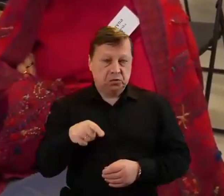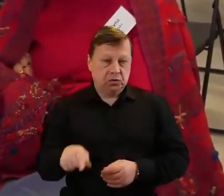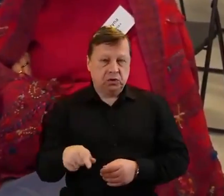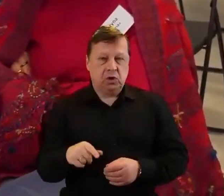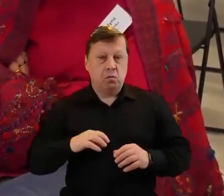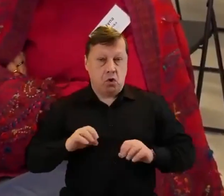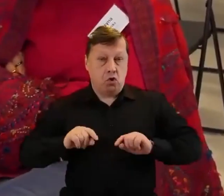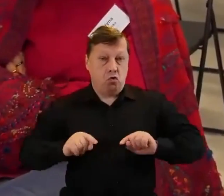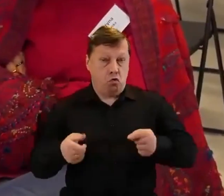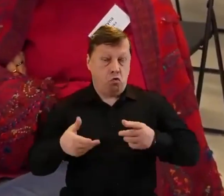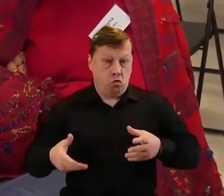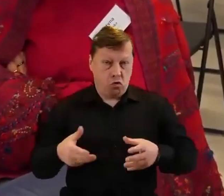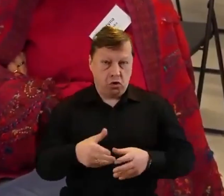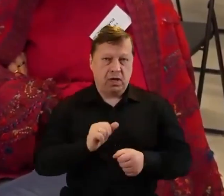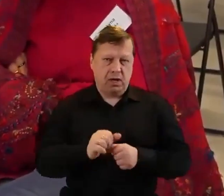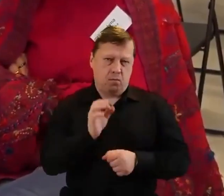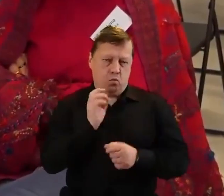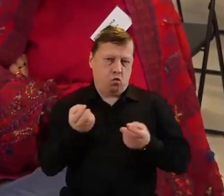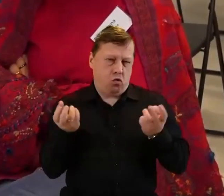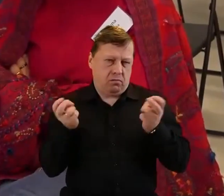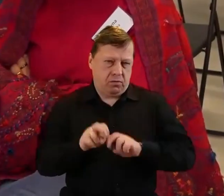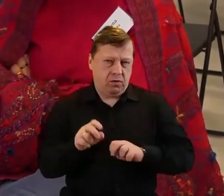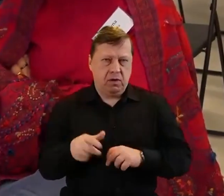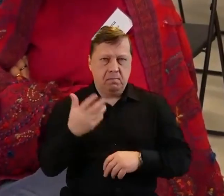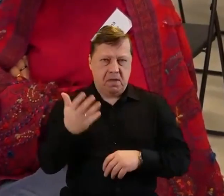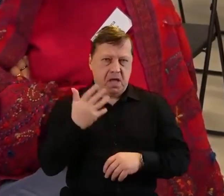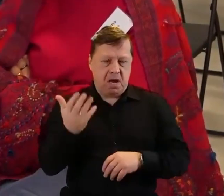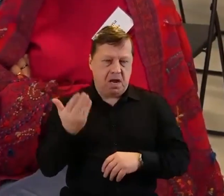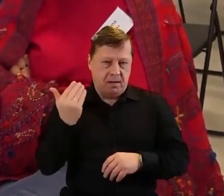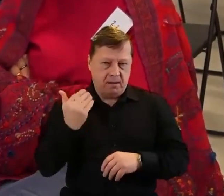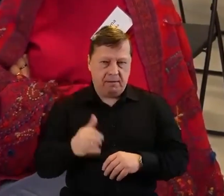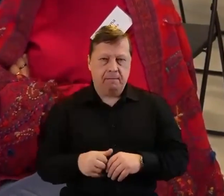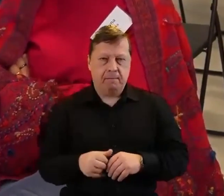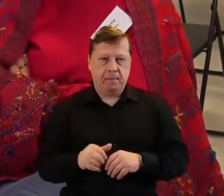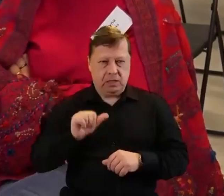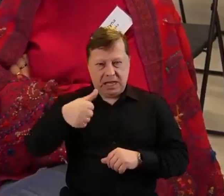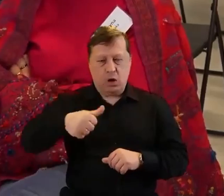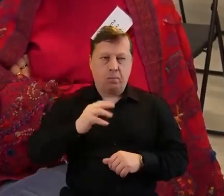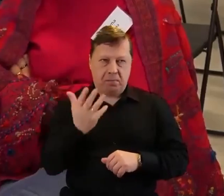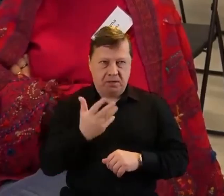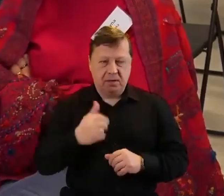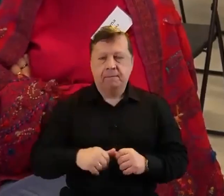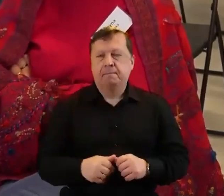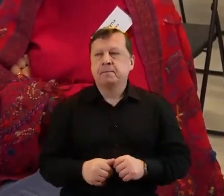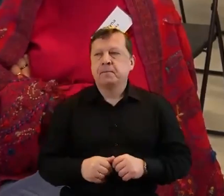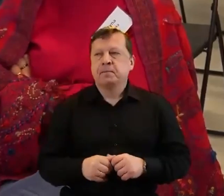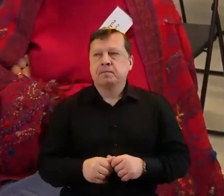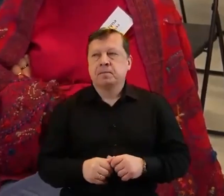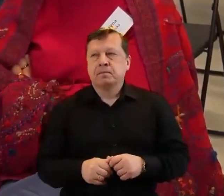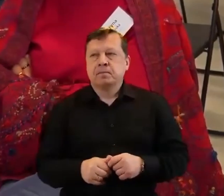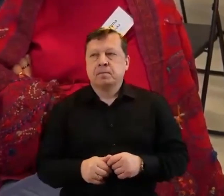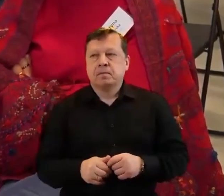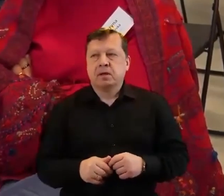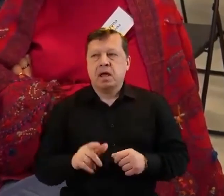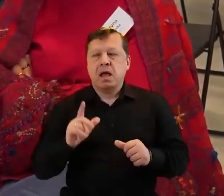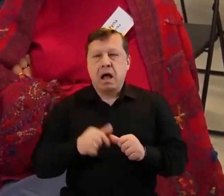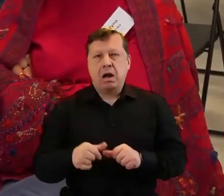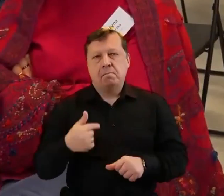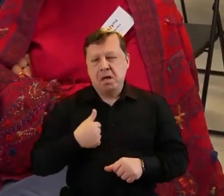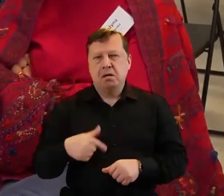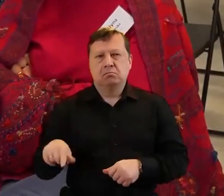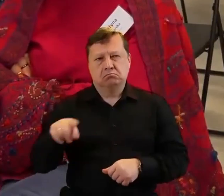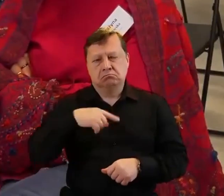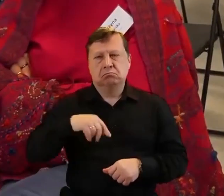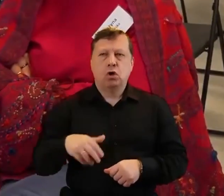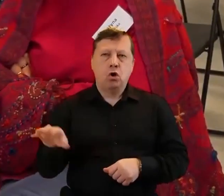nasza organizacja jest młodą organizacją, ma 5 lat, będzie miała w przyszłym roku, ale jakoś tak obserwujemy, że